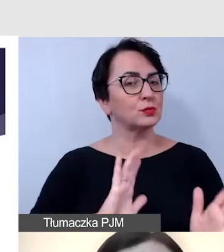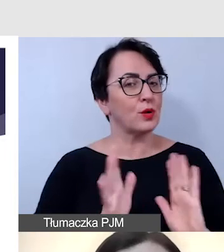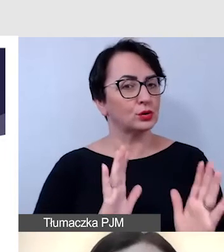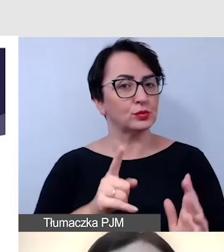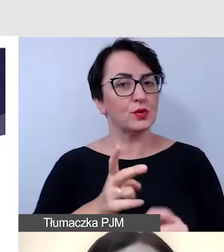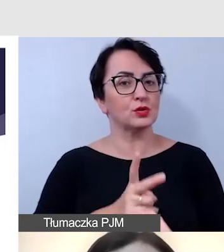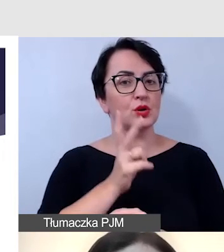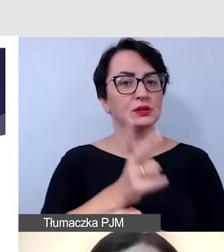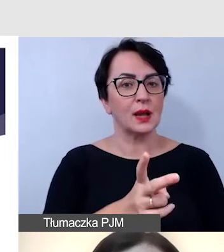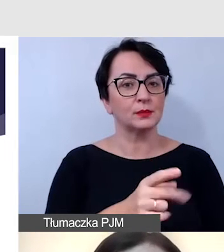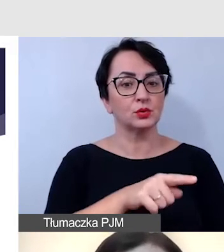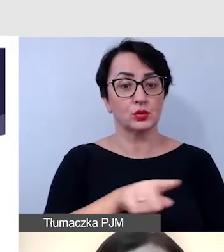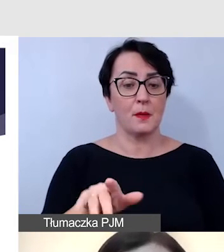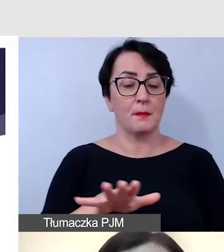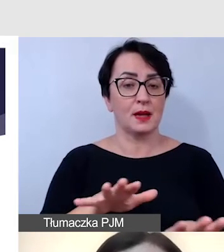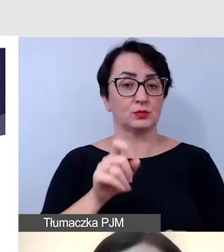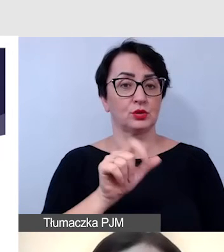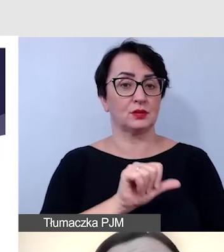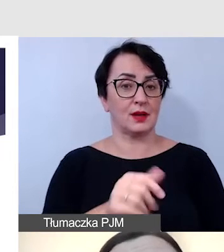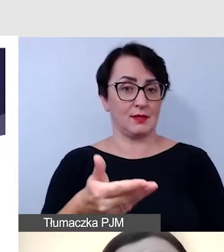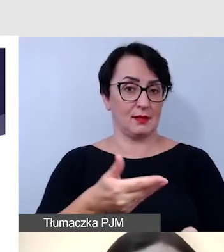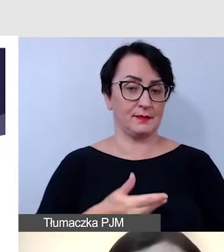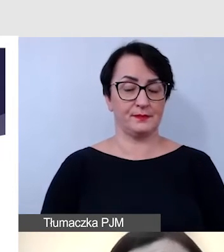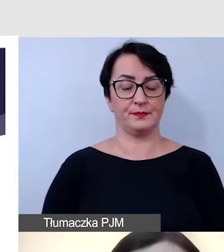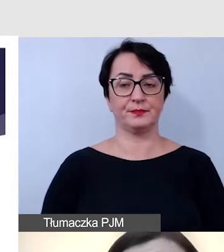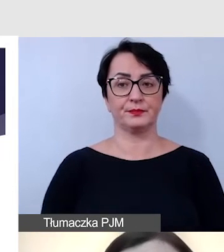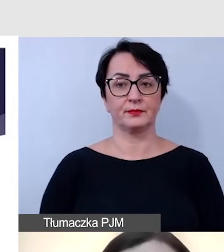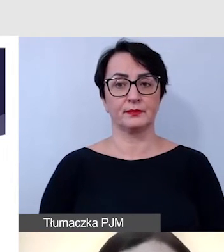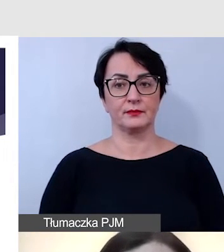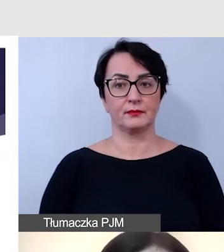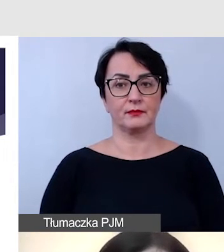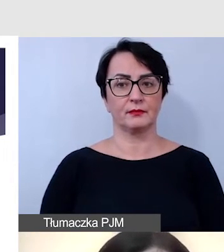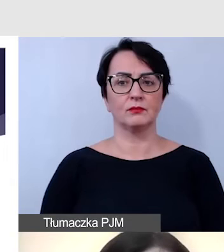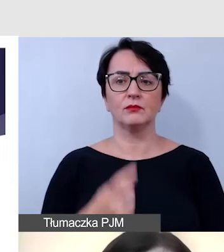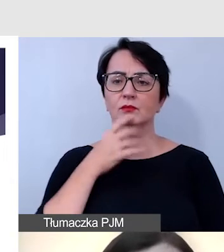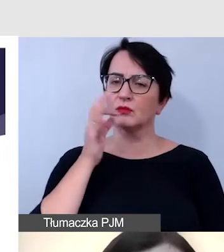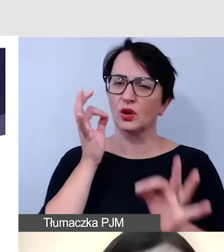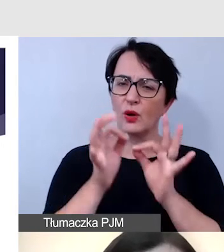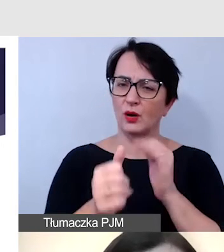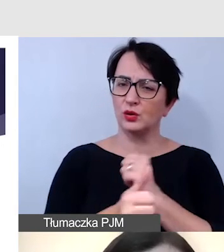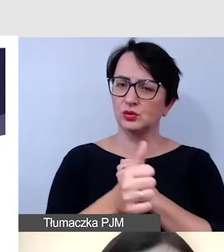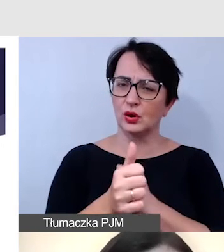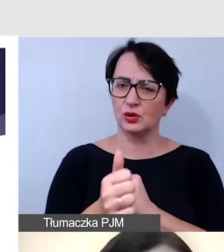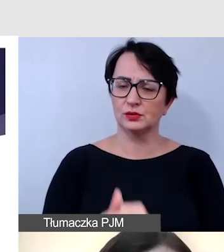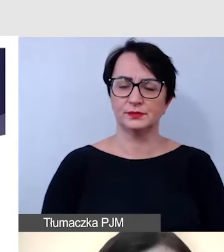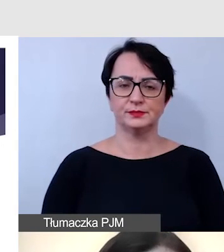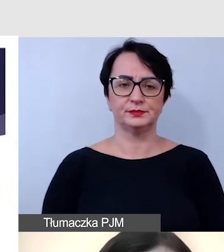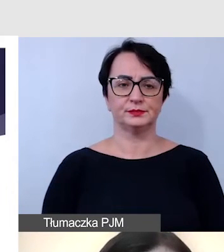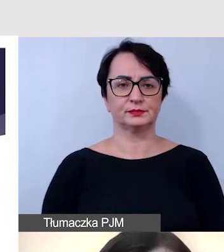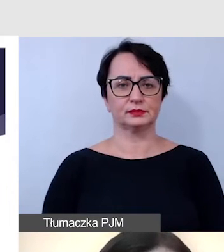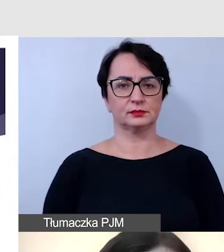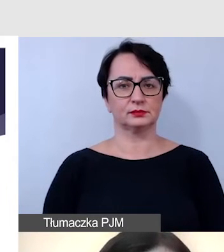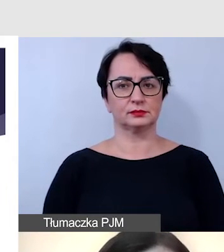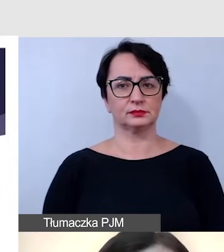w danym miejscu jest zapewniona. A co to dokładnie znaczy? Co to